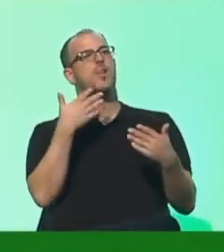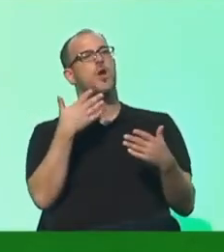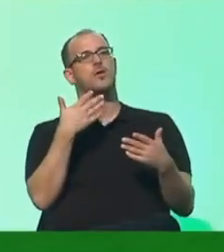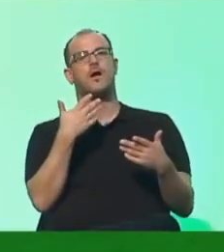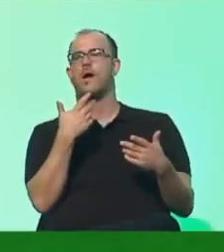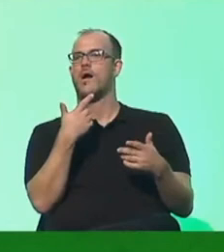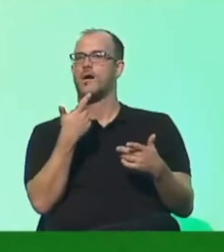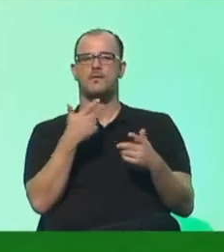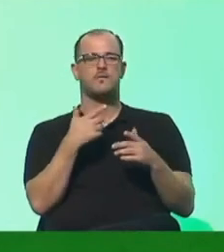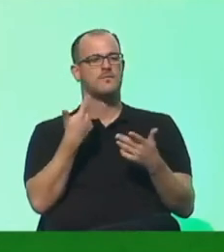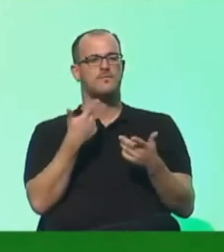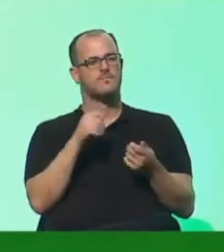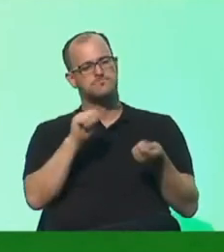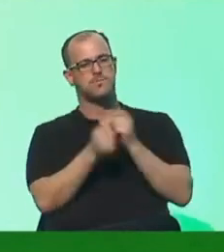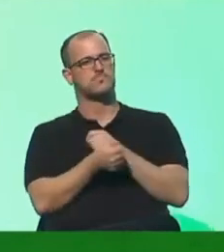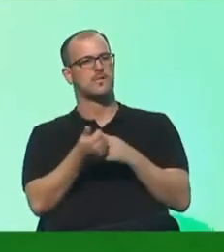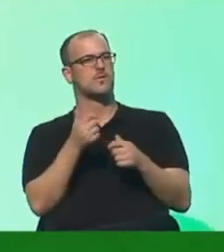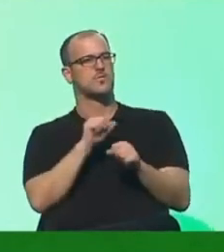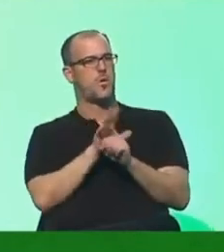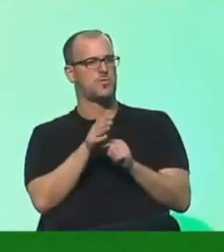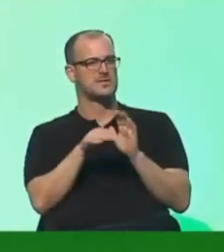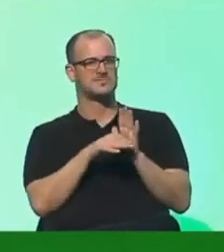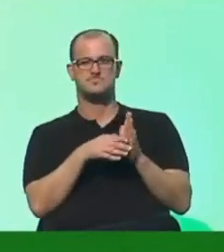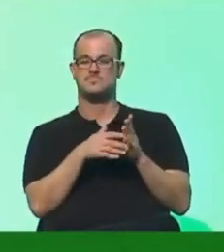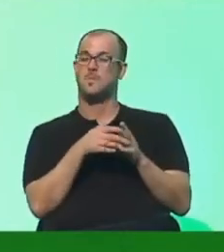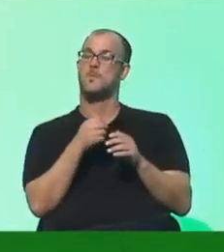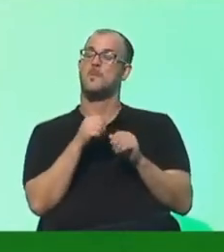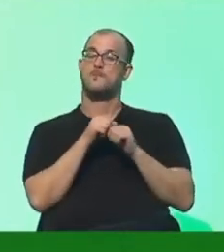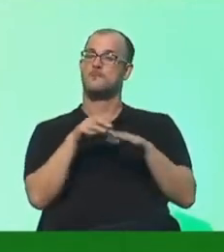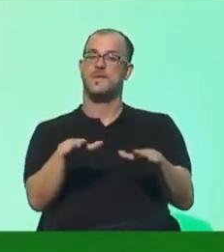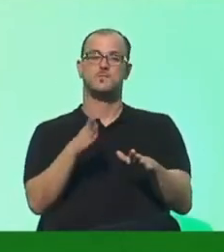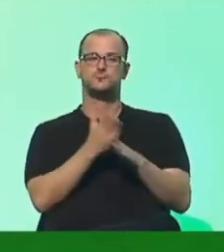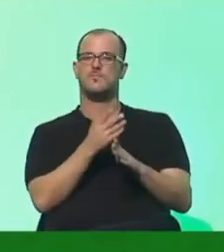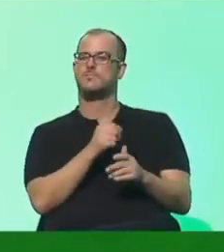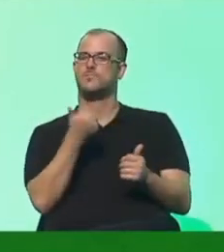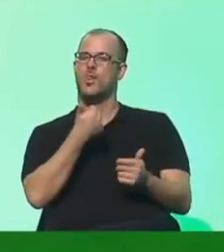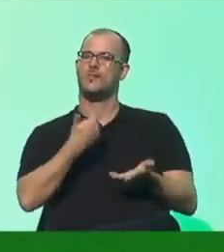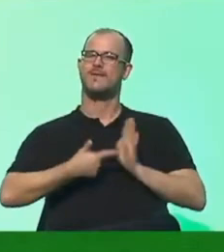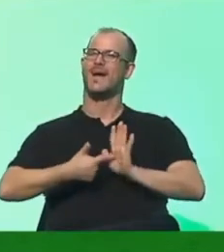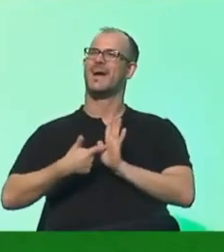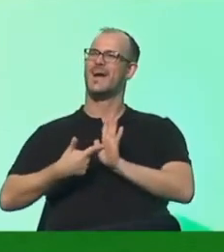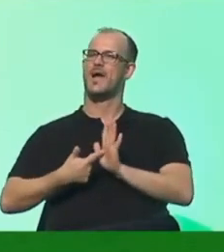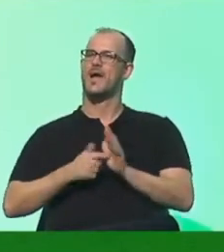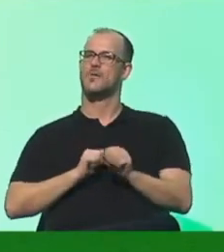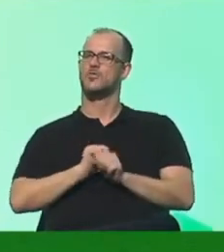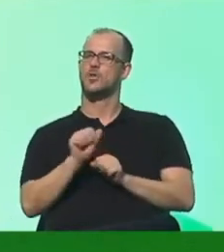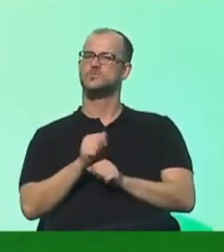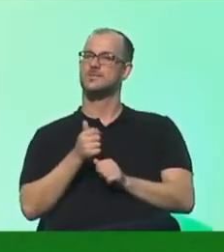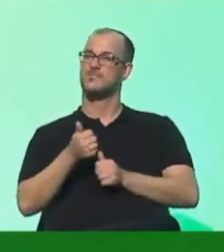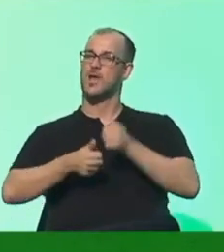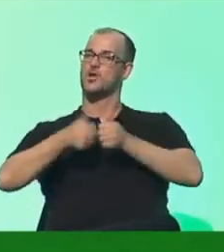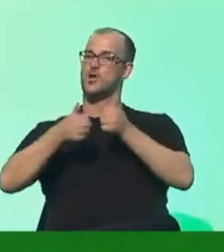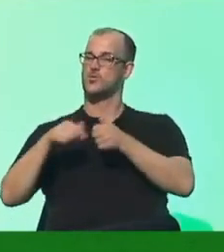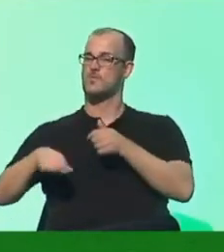der ganzen Republik. Medial inszeniert und trotzdem irgendwie immer so ein Fußbreit hinter dem Konkurrenten